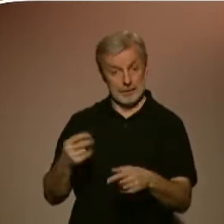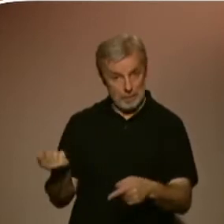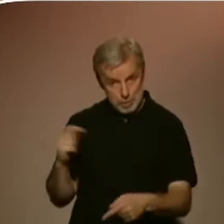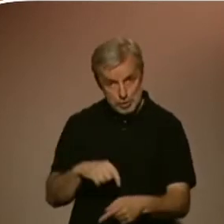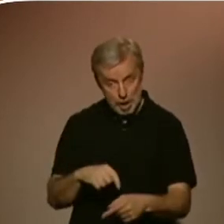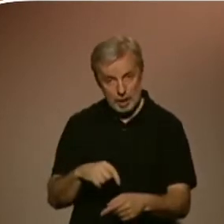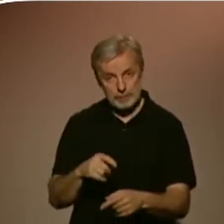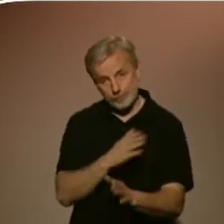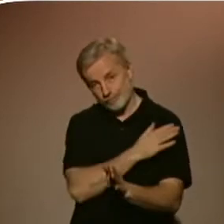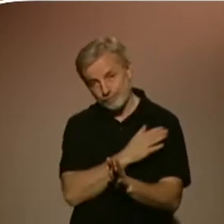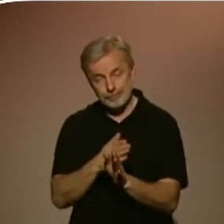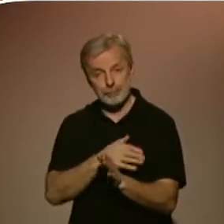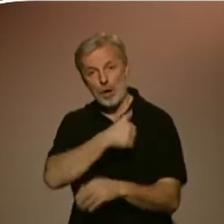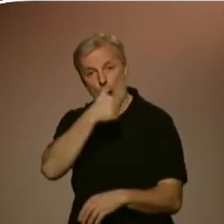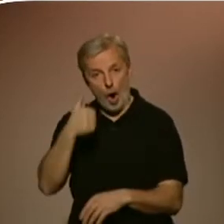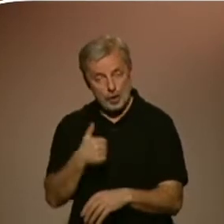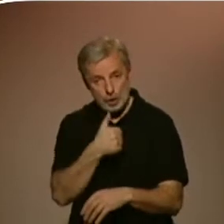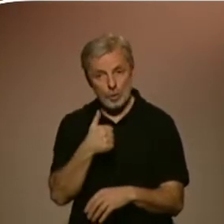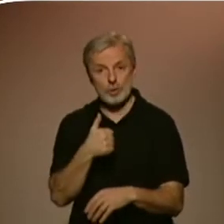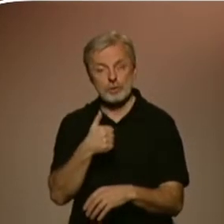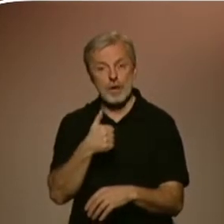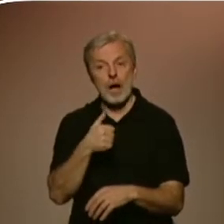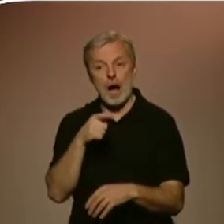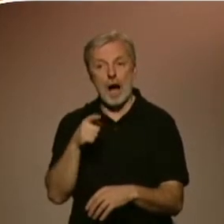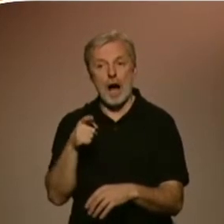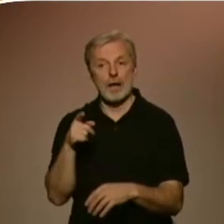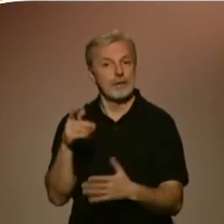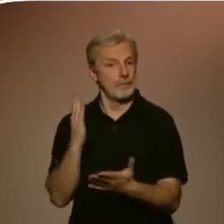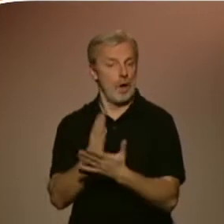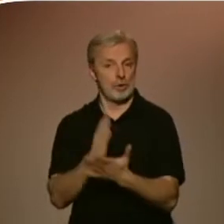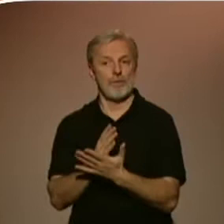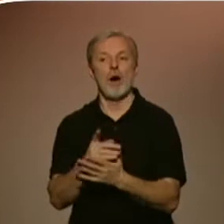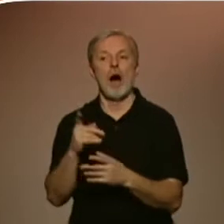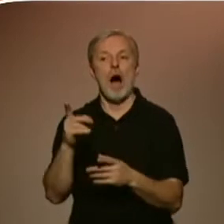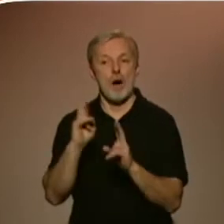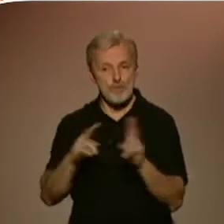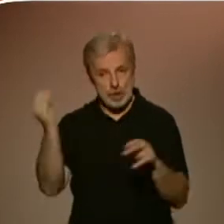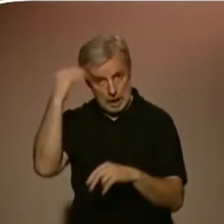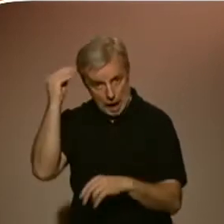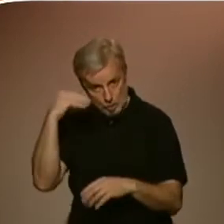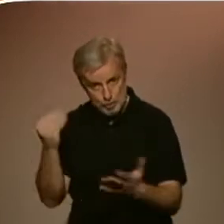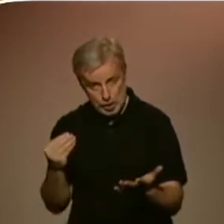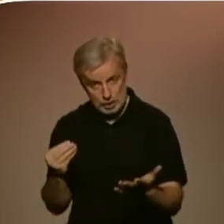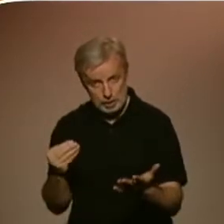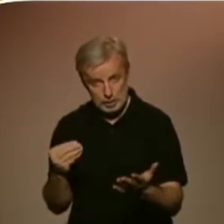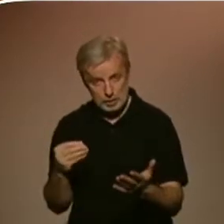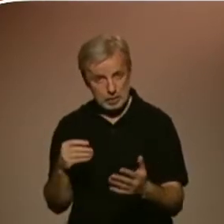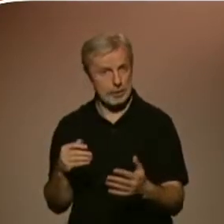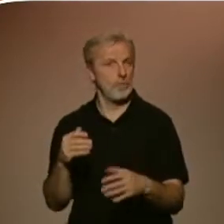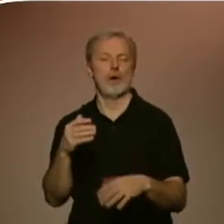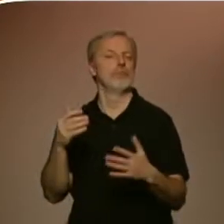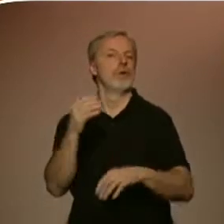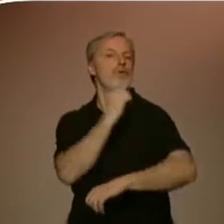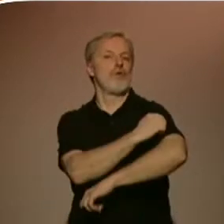Dá se tohle naučit za víkend? Upřímně? Tak záleží, jak jste pokročilí. Je to relativní. Kdo už nějaké